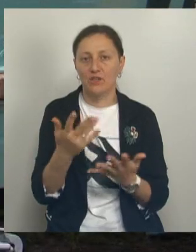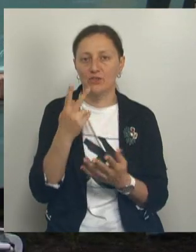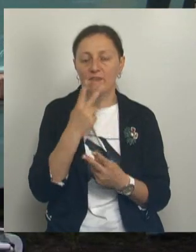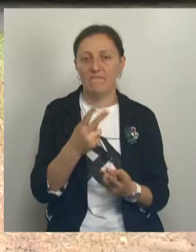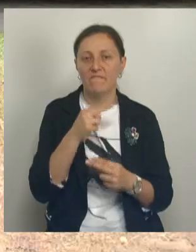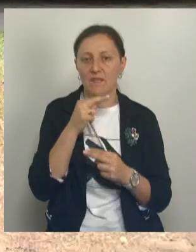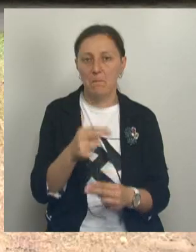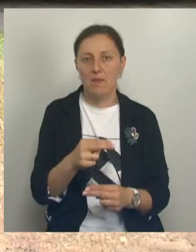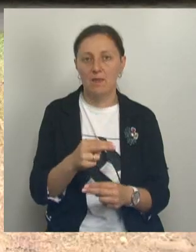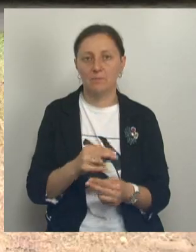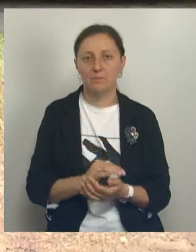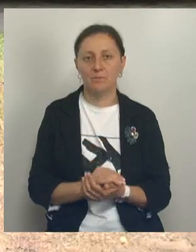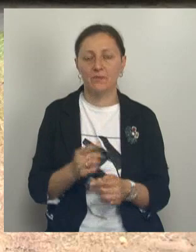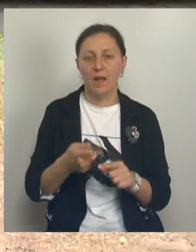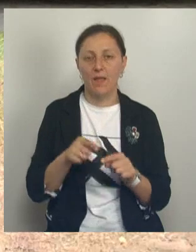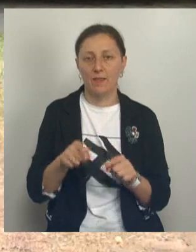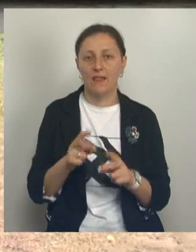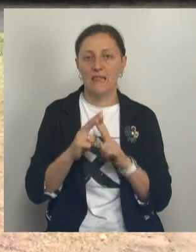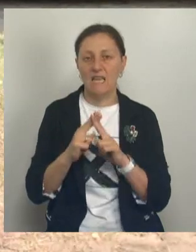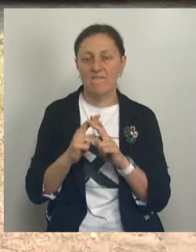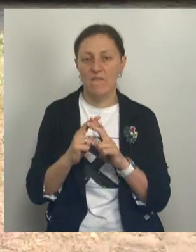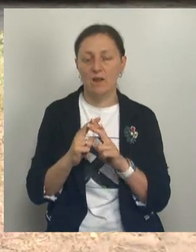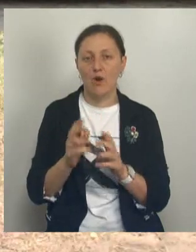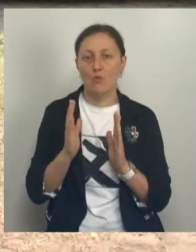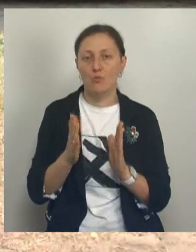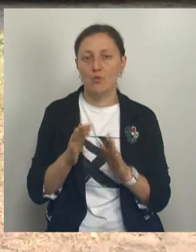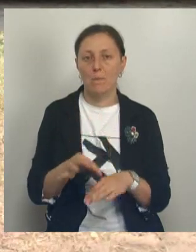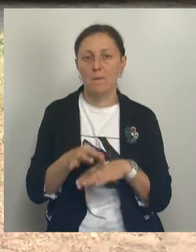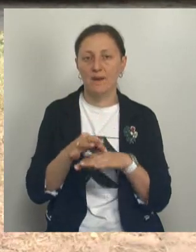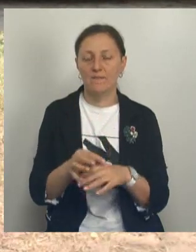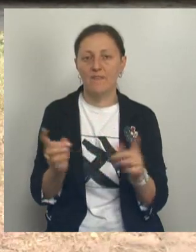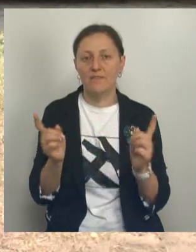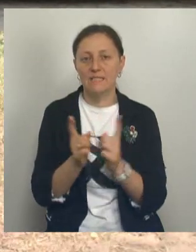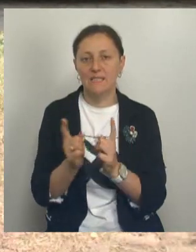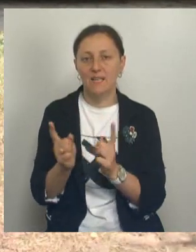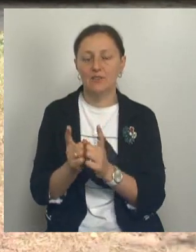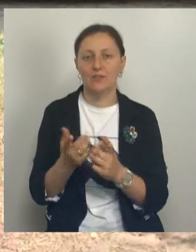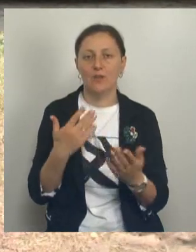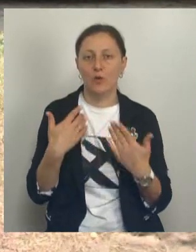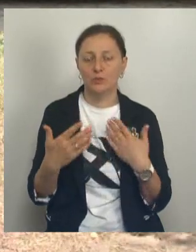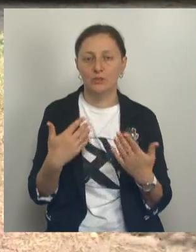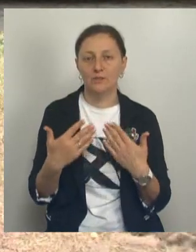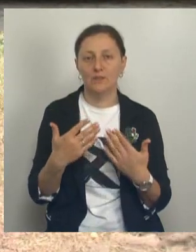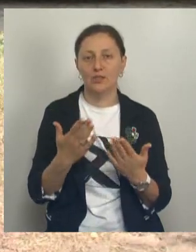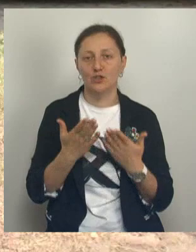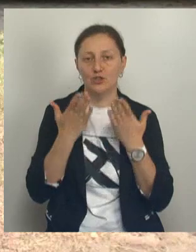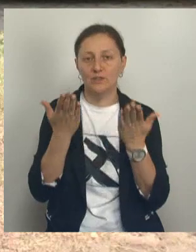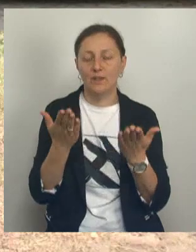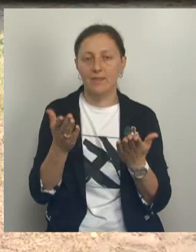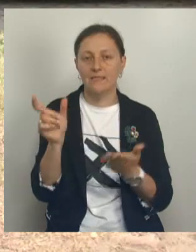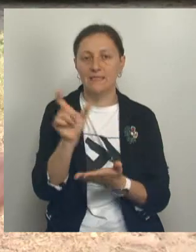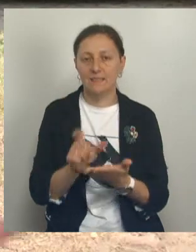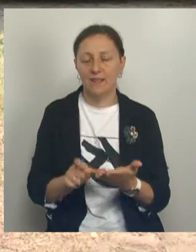литературе. В этом трамвае будут проходить литературные встречи, литературные викторины, чтение стихов,